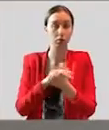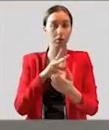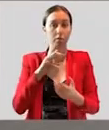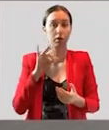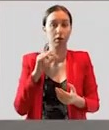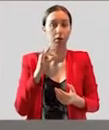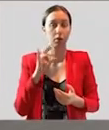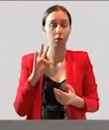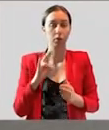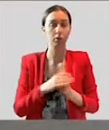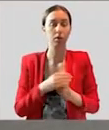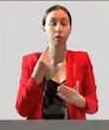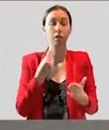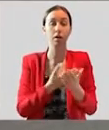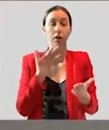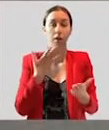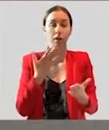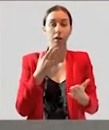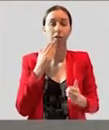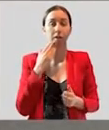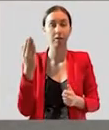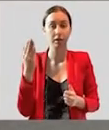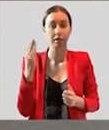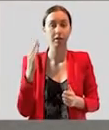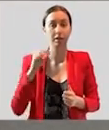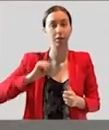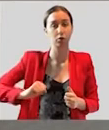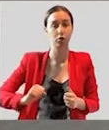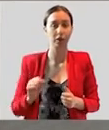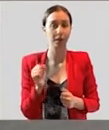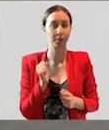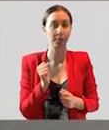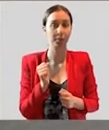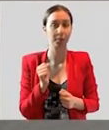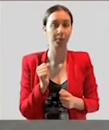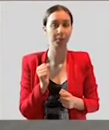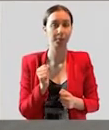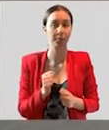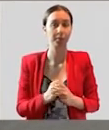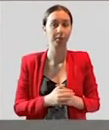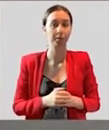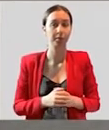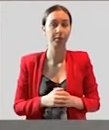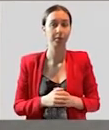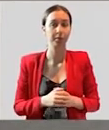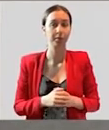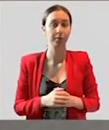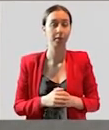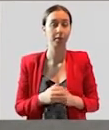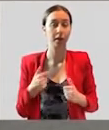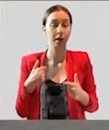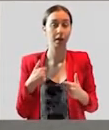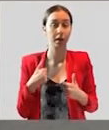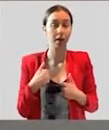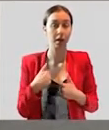Дорогие советские друзья, я